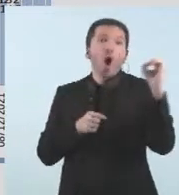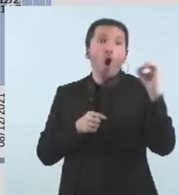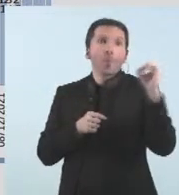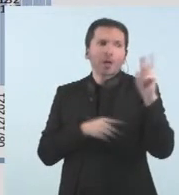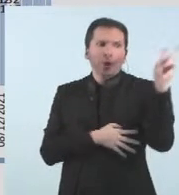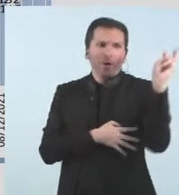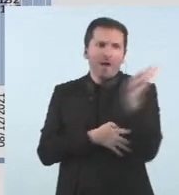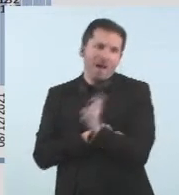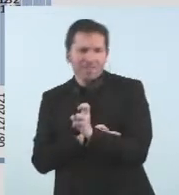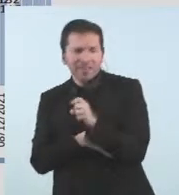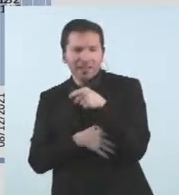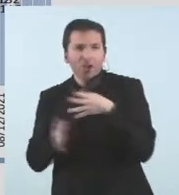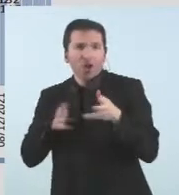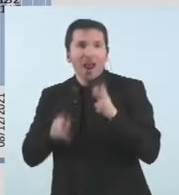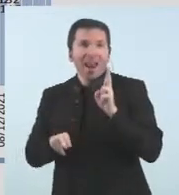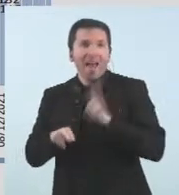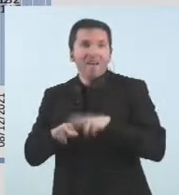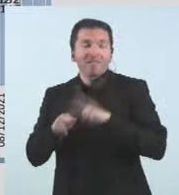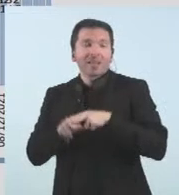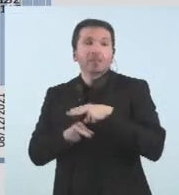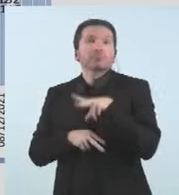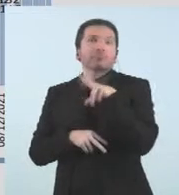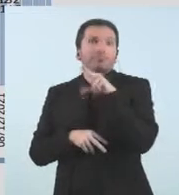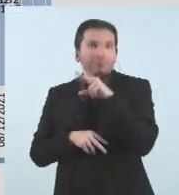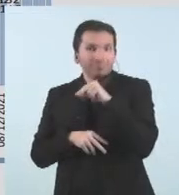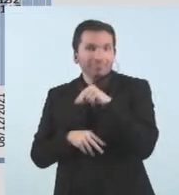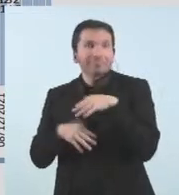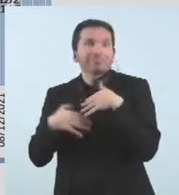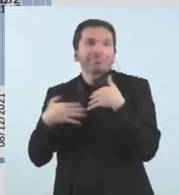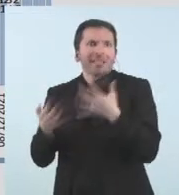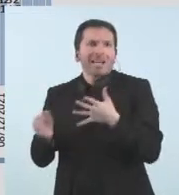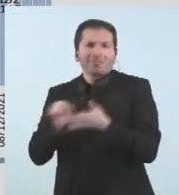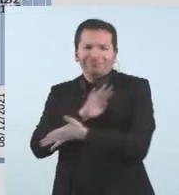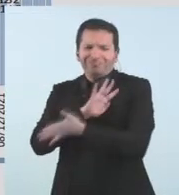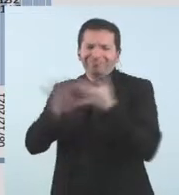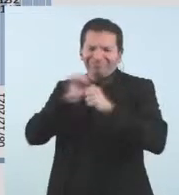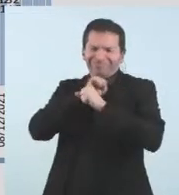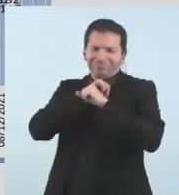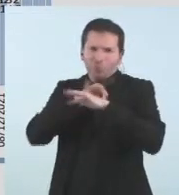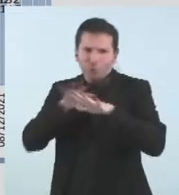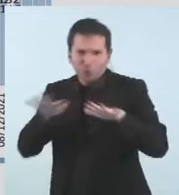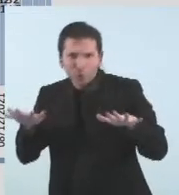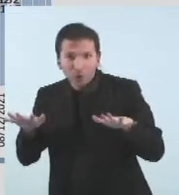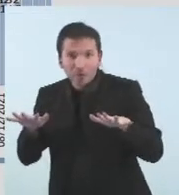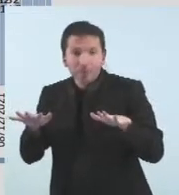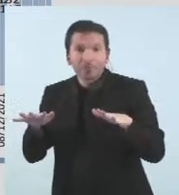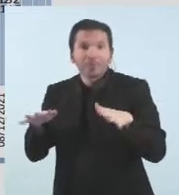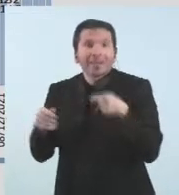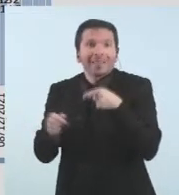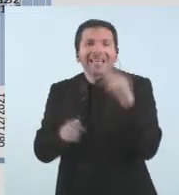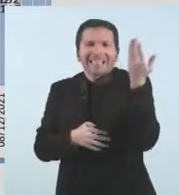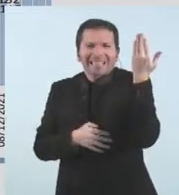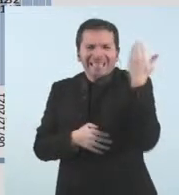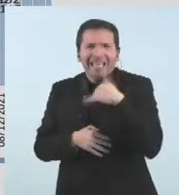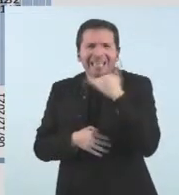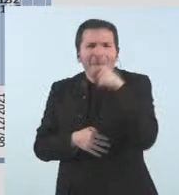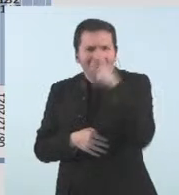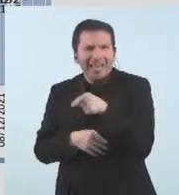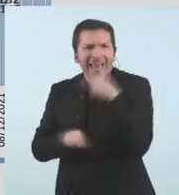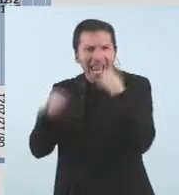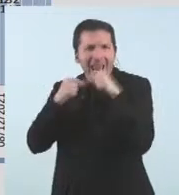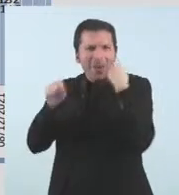hem escalat de forma molt vertical, molt ràpida, com passa a tots els països on arriba la varià no Òmicron, ja saben que és el virus que es coneix